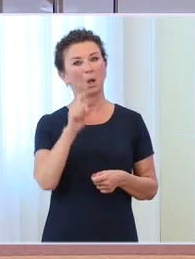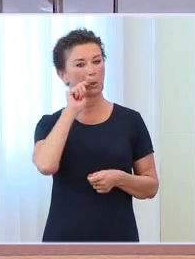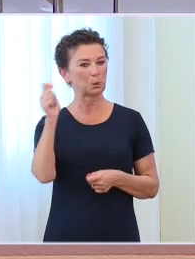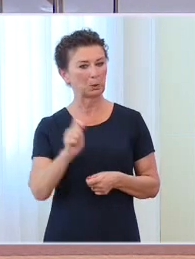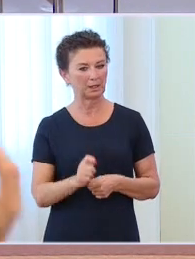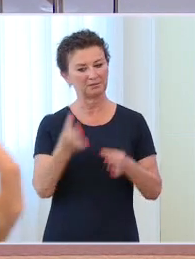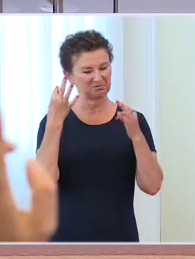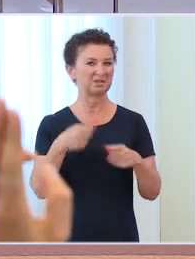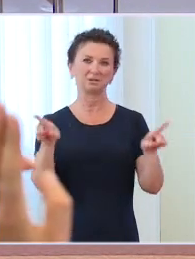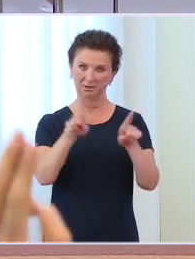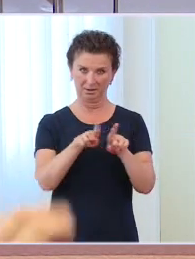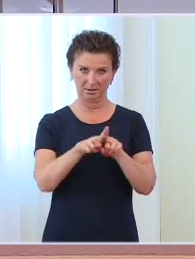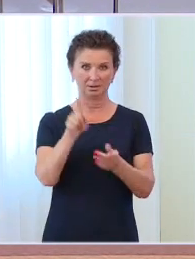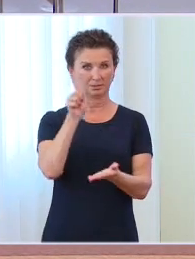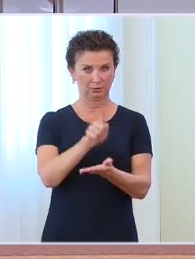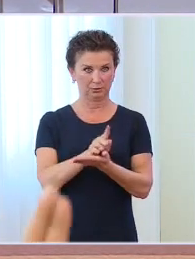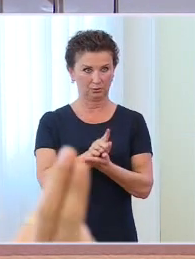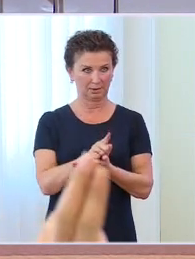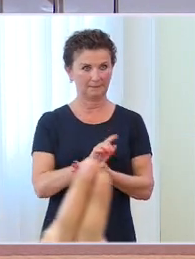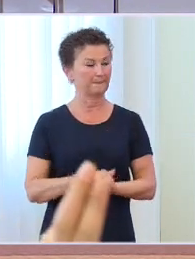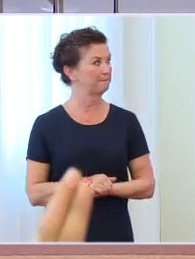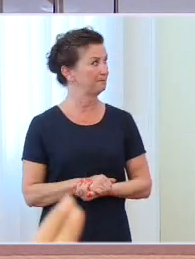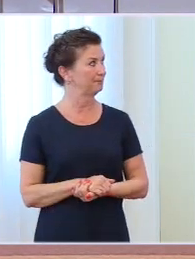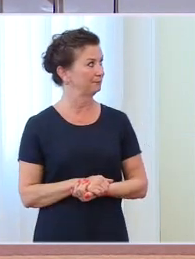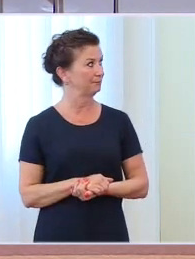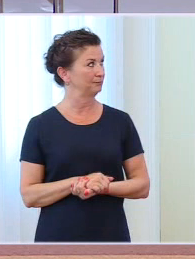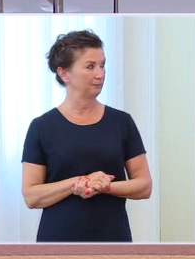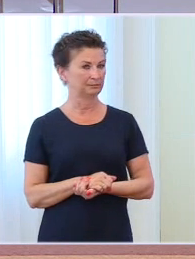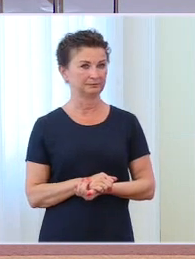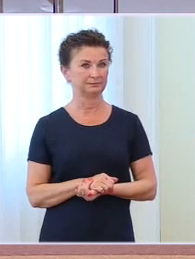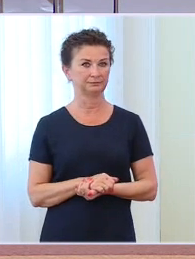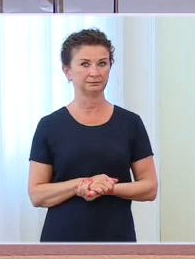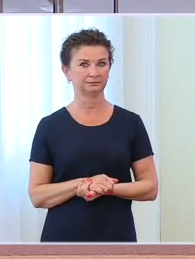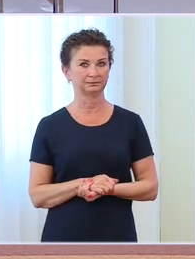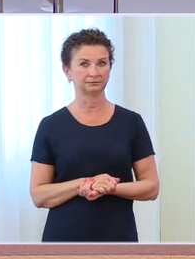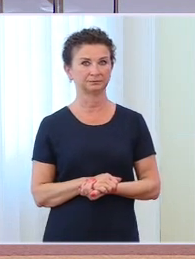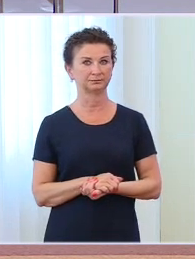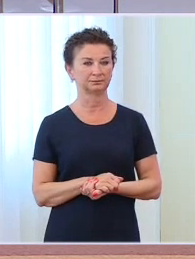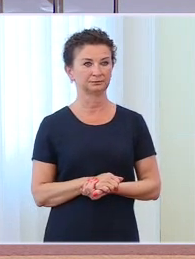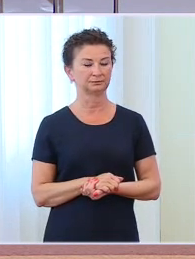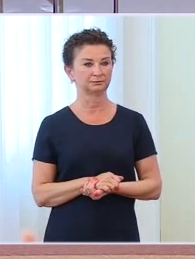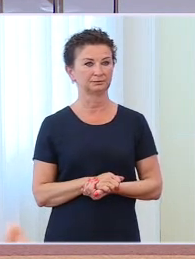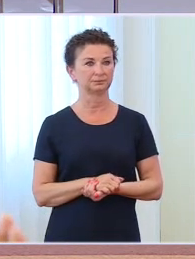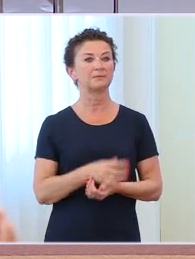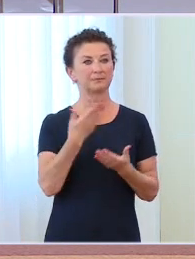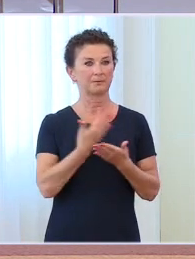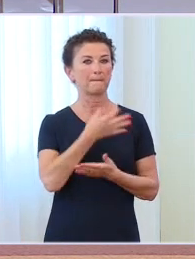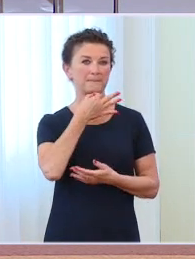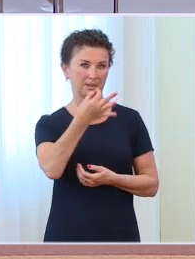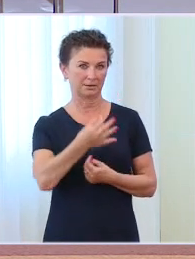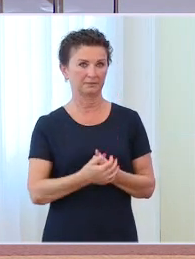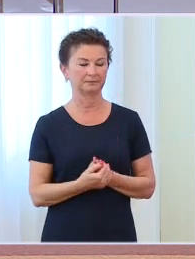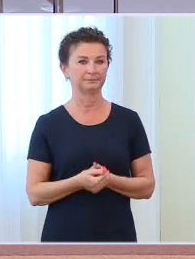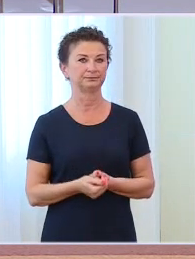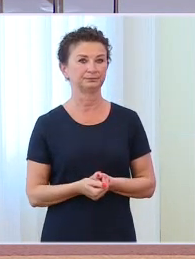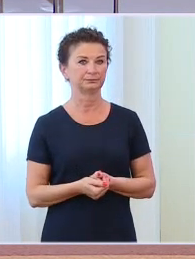Mamy czas jeszcze na kilka pytań. Poprosiłbym, żebyśmy przyjęli zasadę. Jedna redakcja, jedno pytanie. Bo potem część z Państwa nie będzie miała takiej możliwości. Proszę bardzo. Dzień dobry,